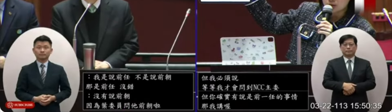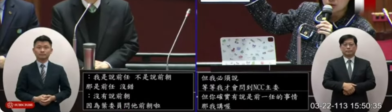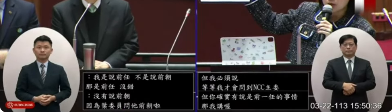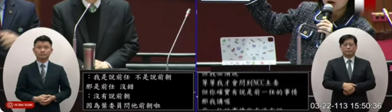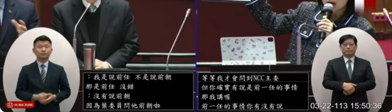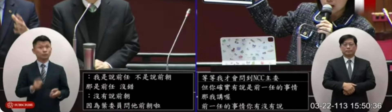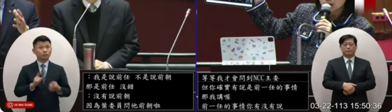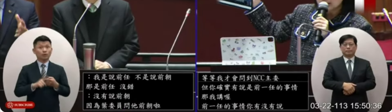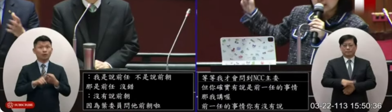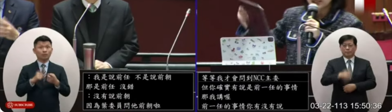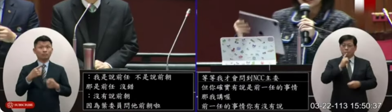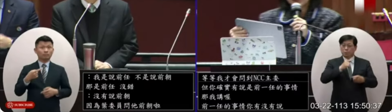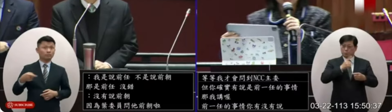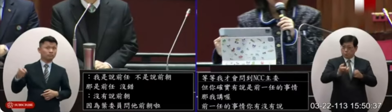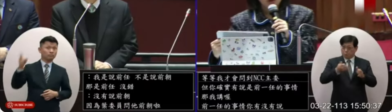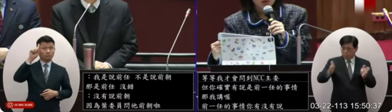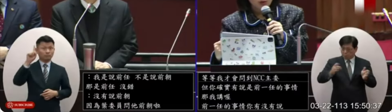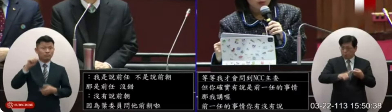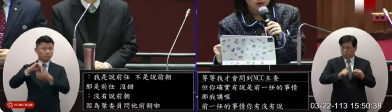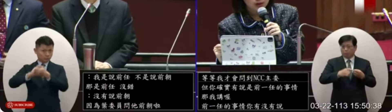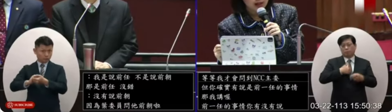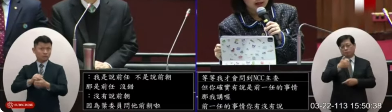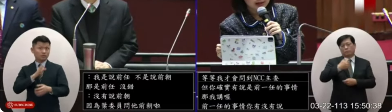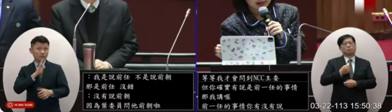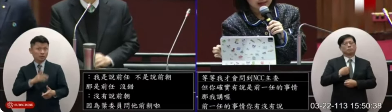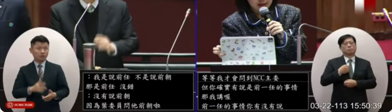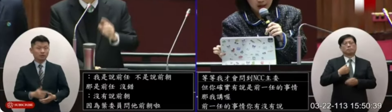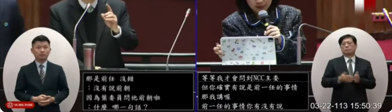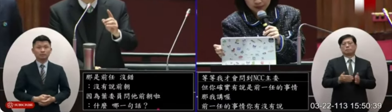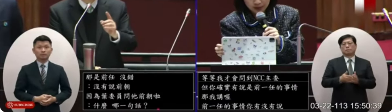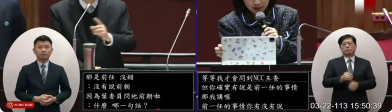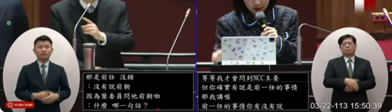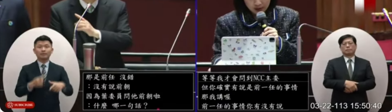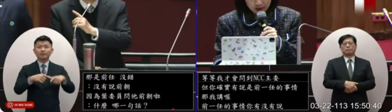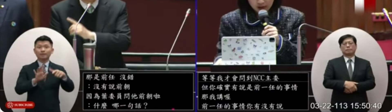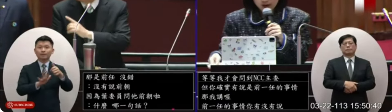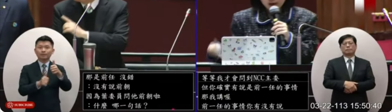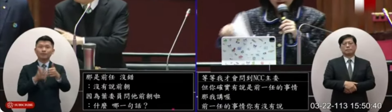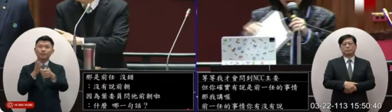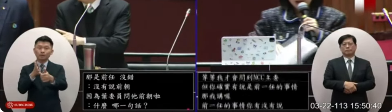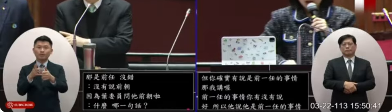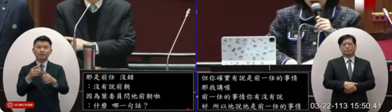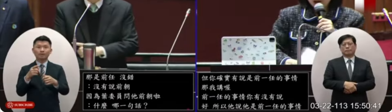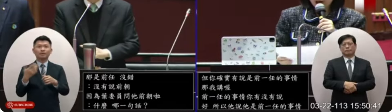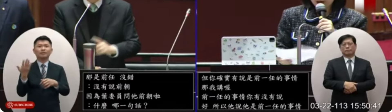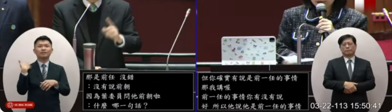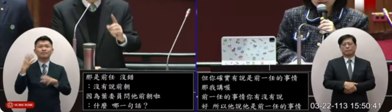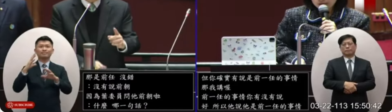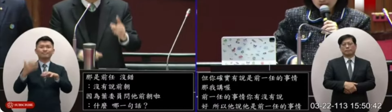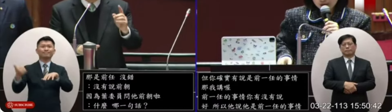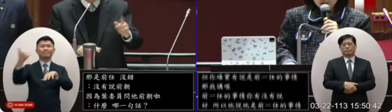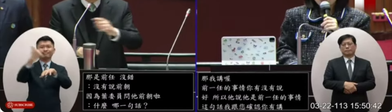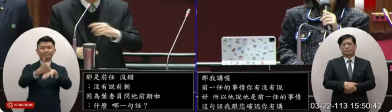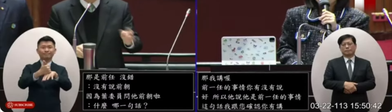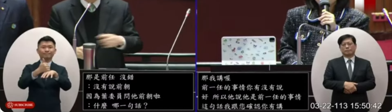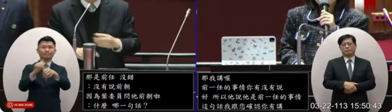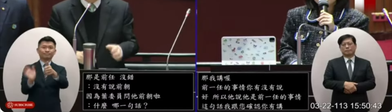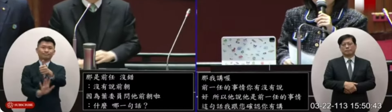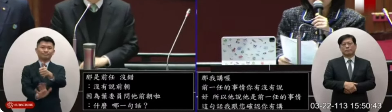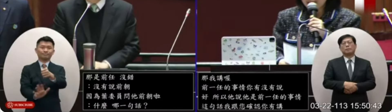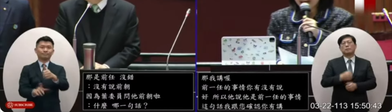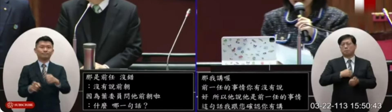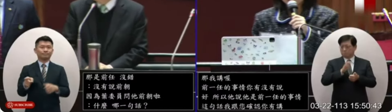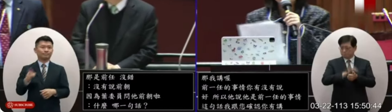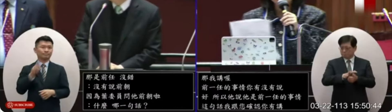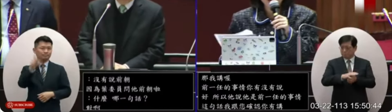一任的事情對啊這個案子前任做成的決定啊我知道了謝謝業委員問他是前草啦對對對業委員賽